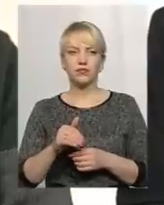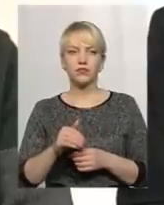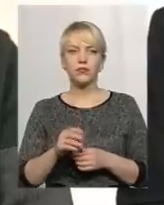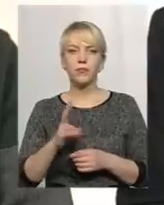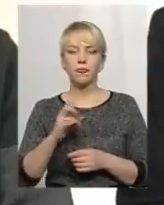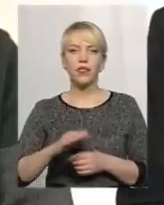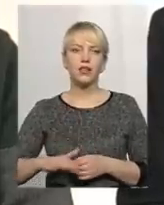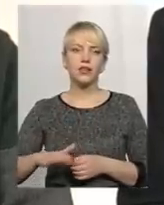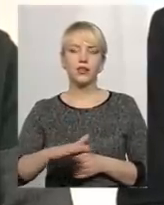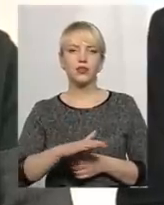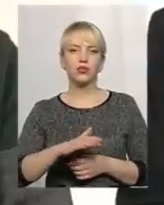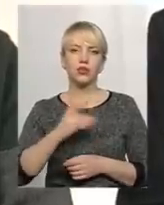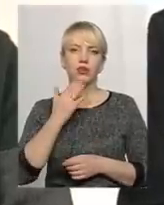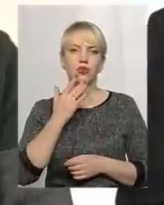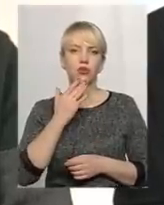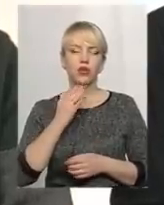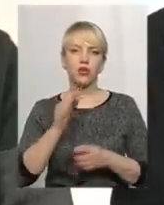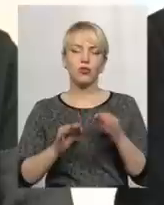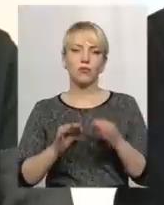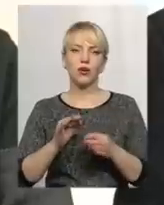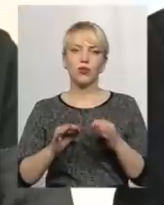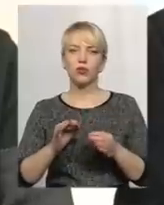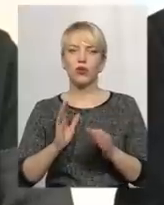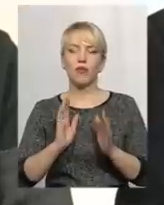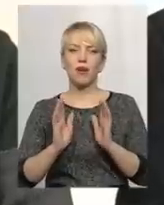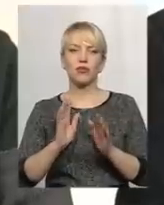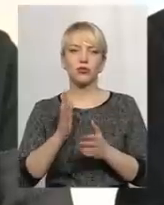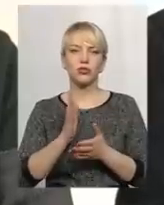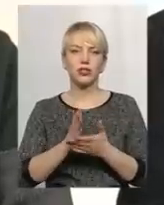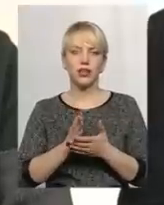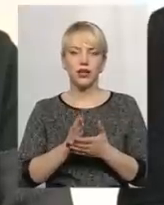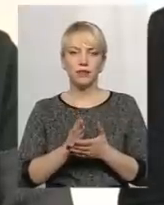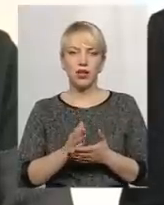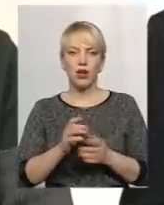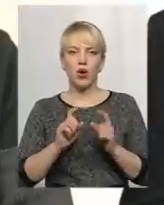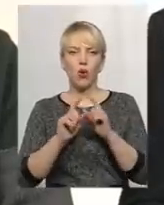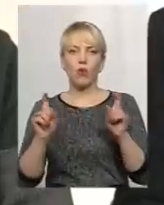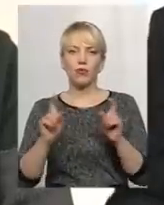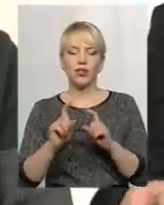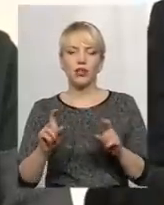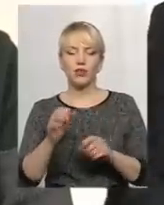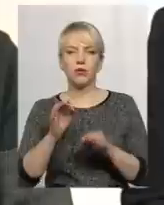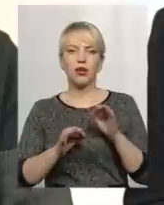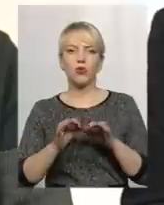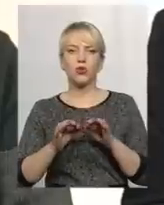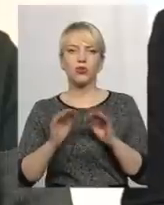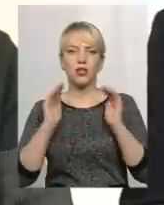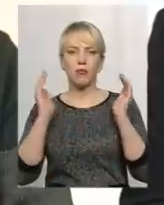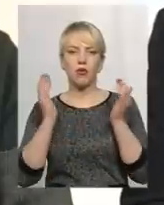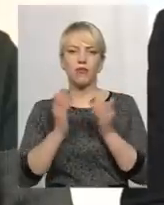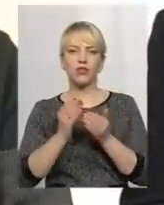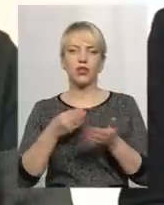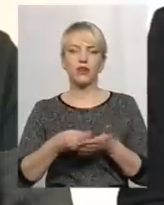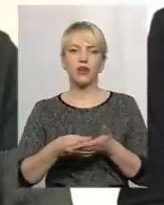На території Національного природного парку є ряд об'єктів природного заповідного фонду. Це